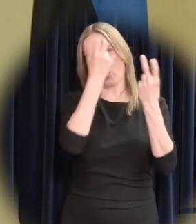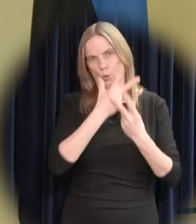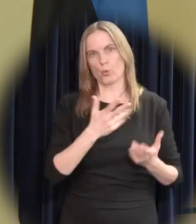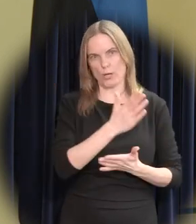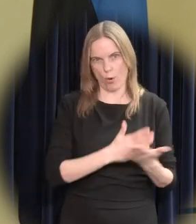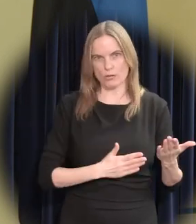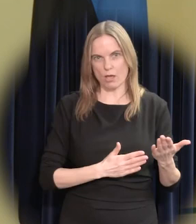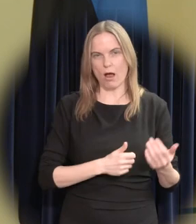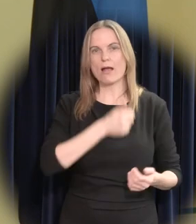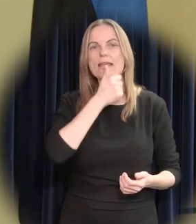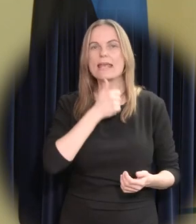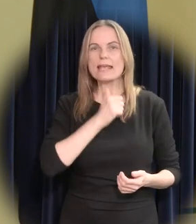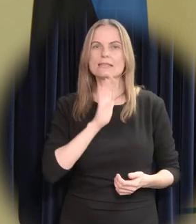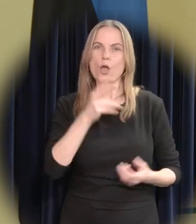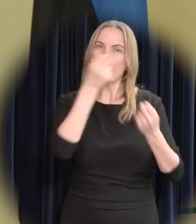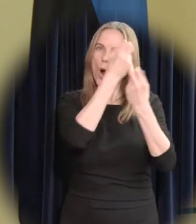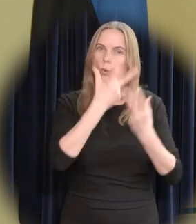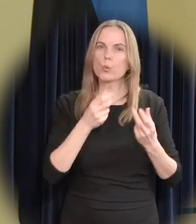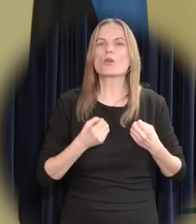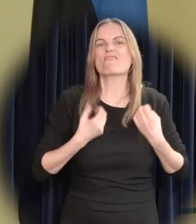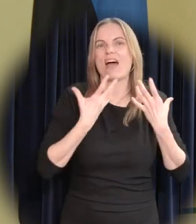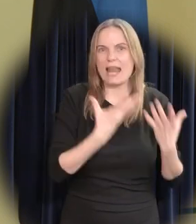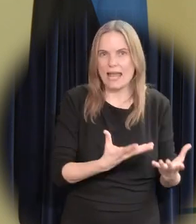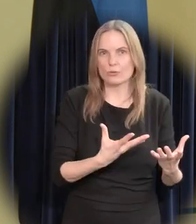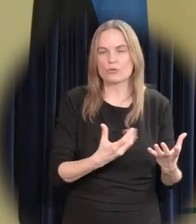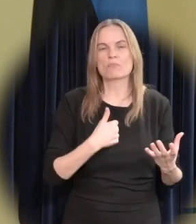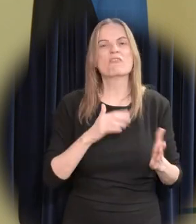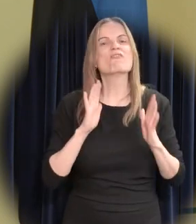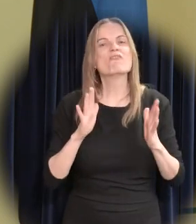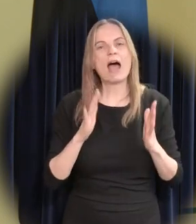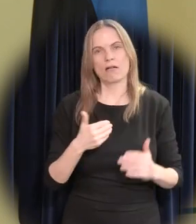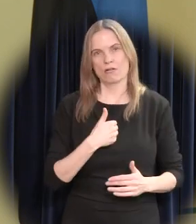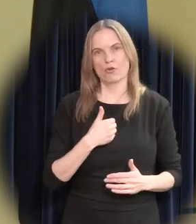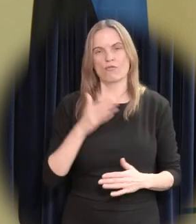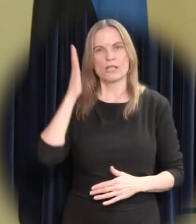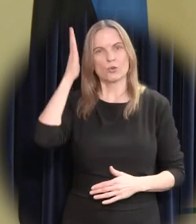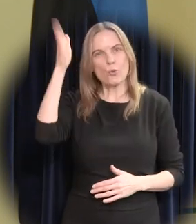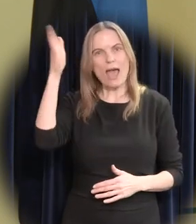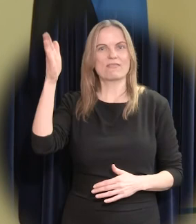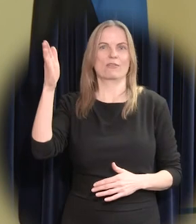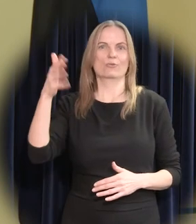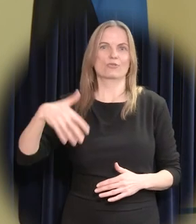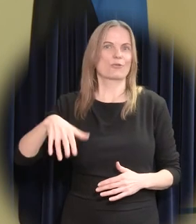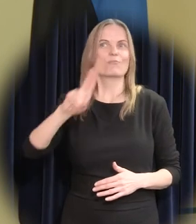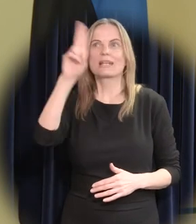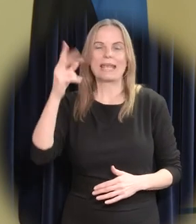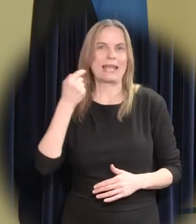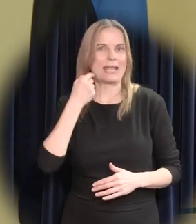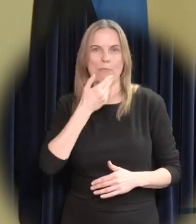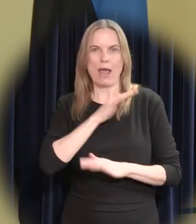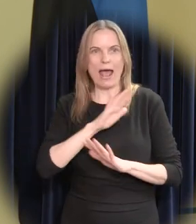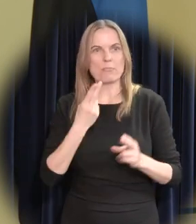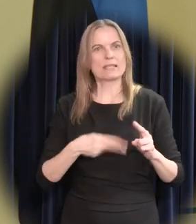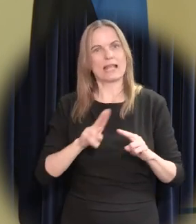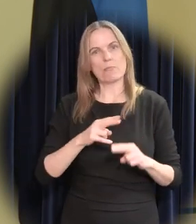ma nii väga sooviksin, et ajalugu ei peaks meie tänase väljenduse pärast häbi tundma. Lõpetuseks.